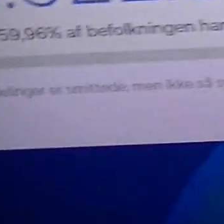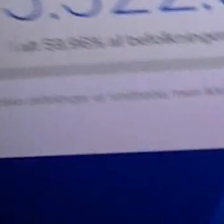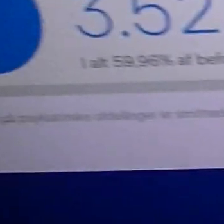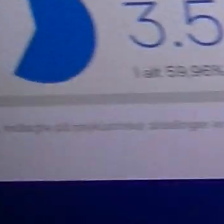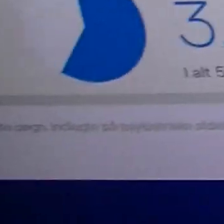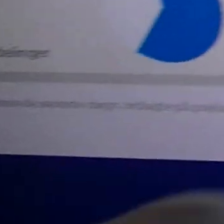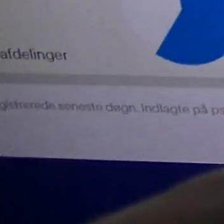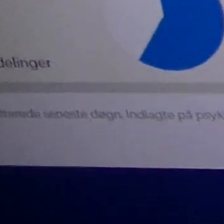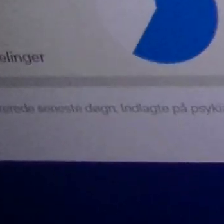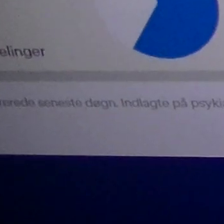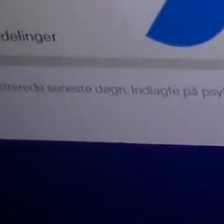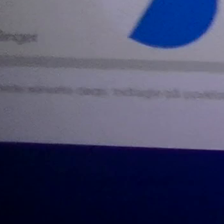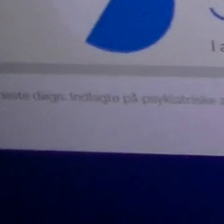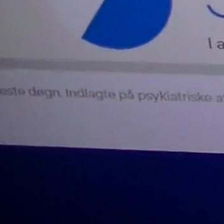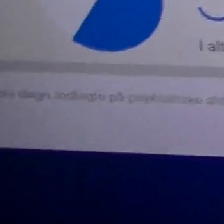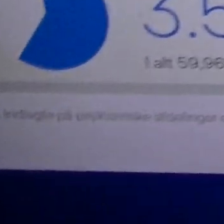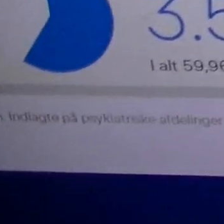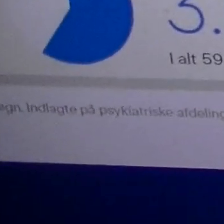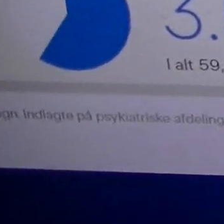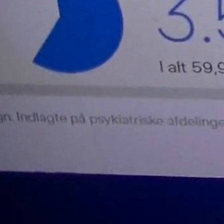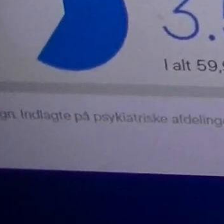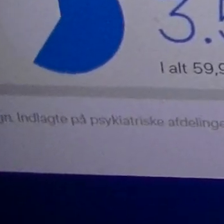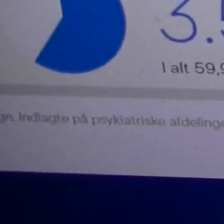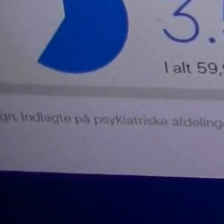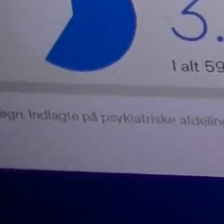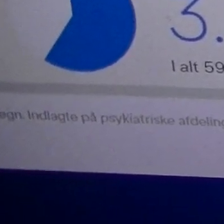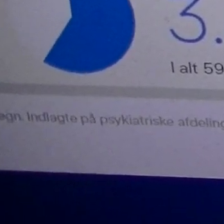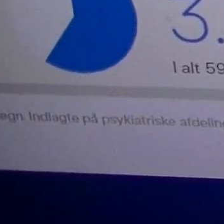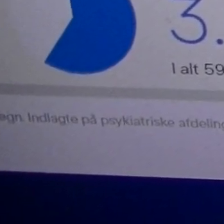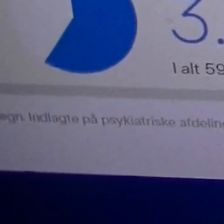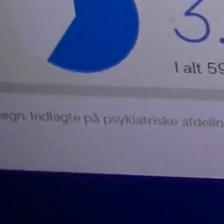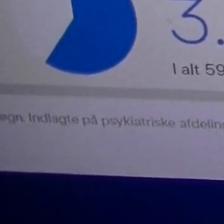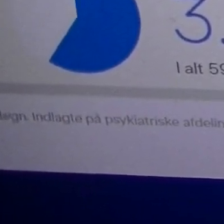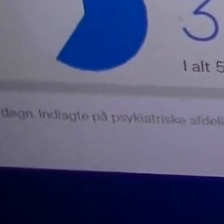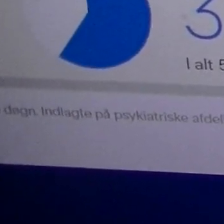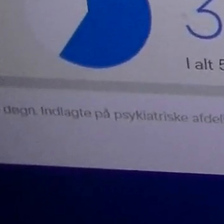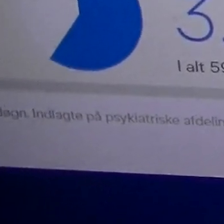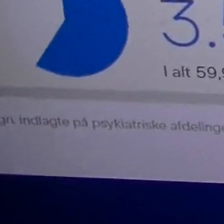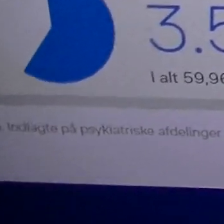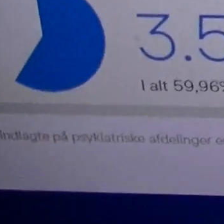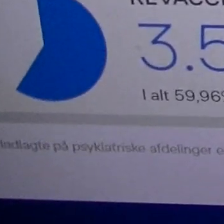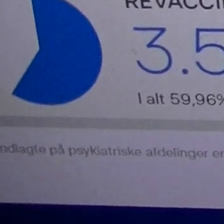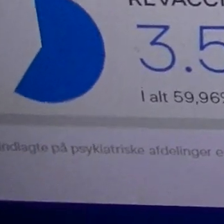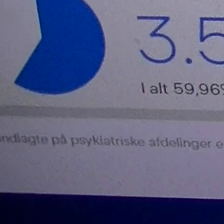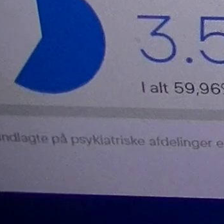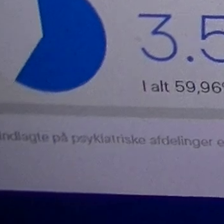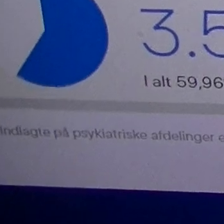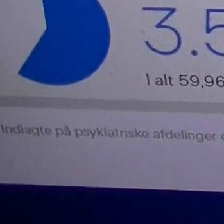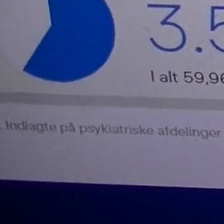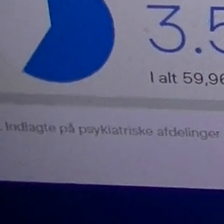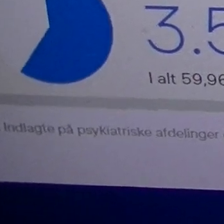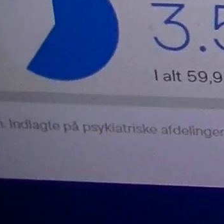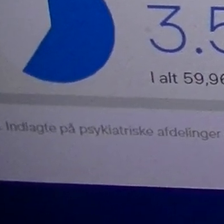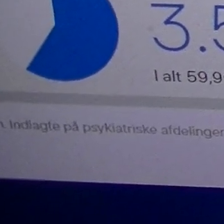Jeg synes det er mange. Hvis der skal døde 20-30 mennesker om dagen, det er jo så mellem 600 og 1000 mennesker. Hvis der dør 30